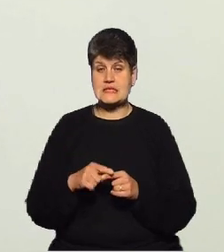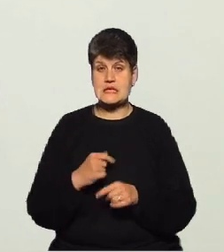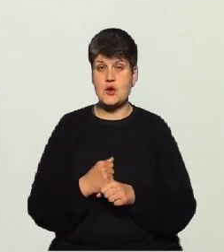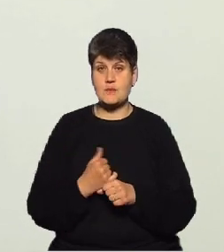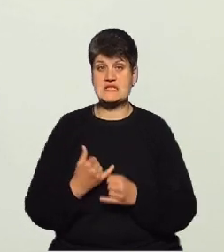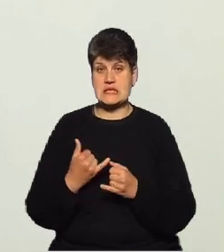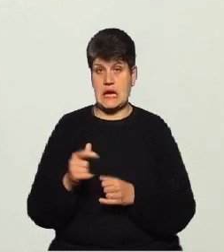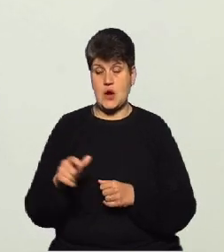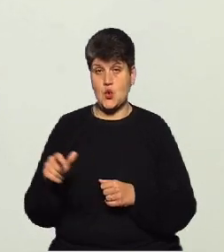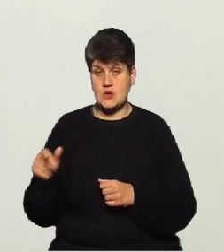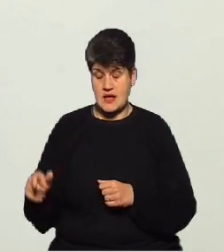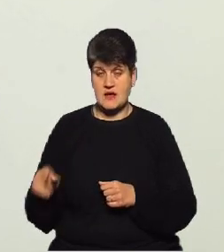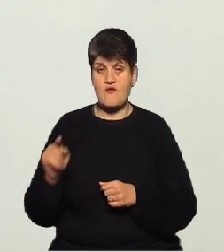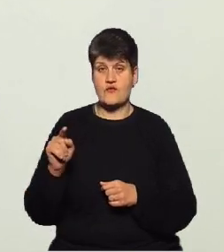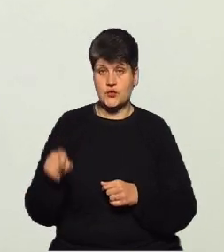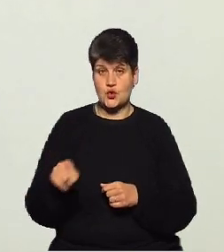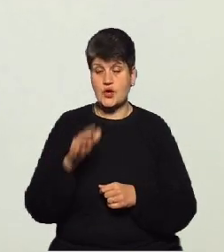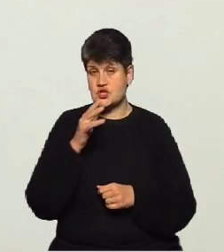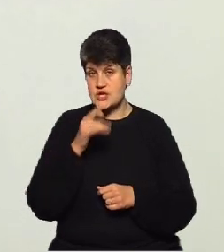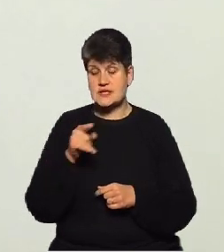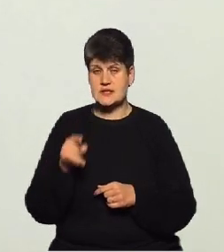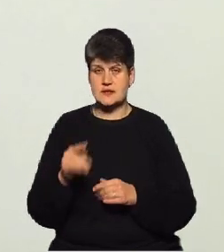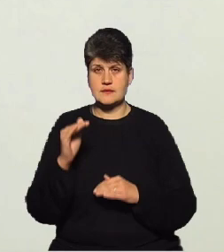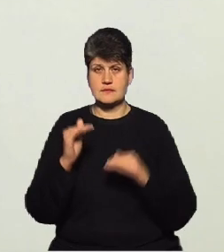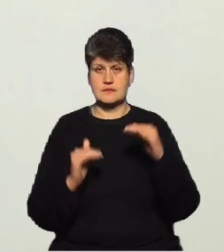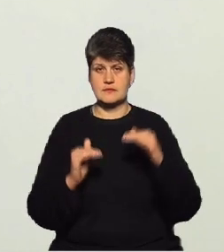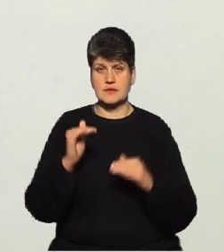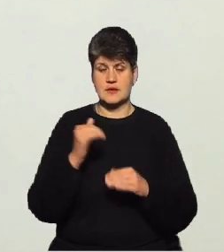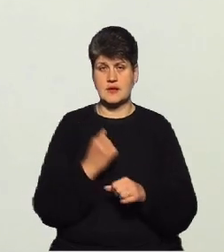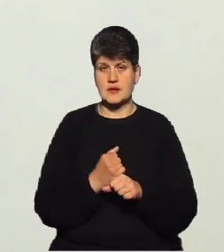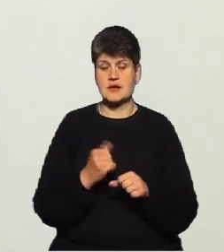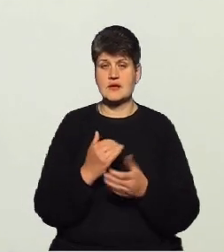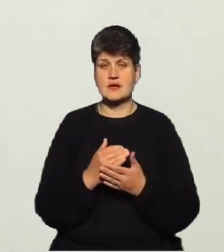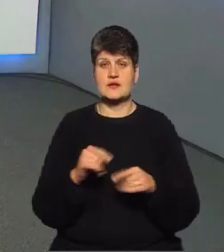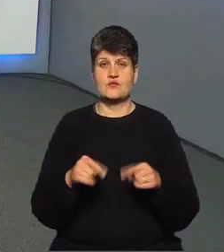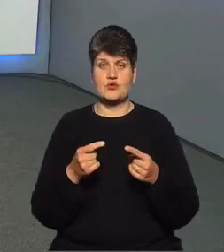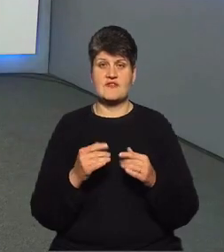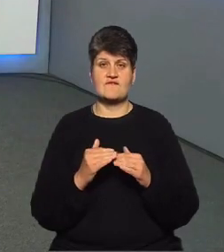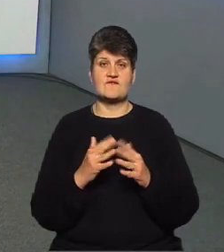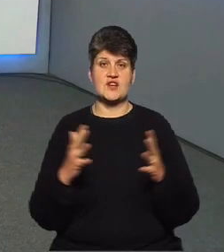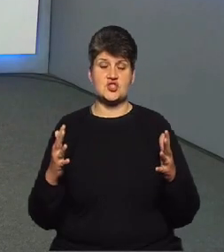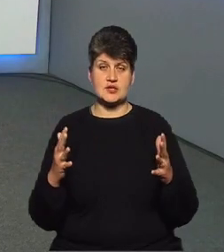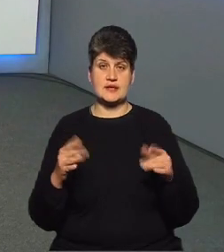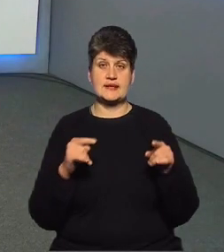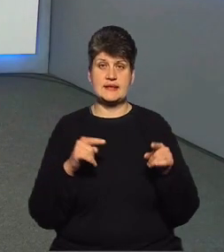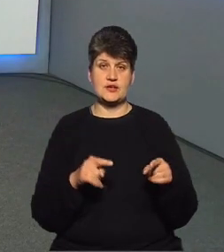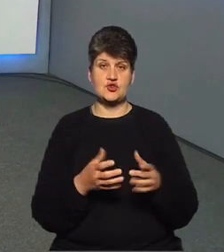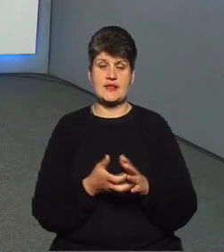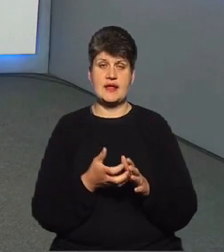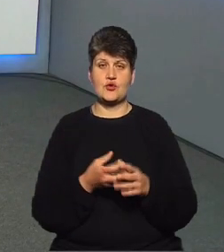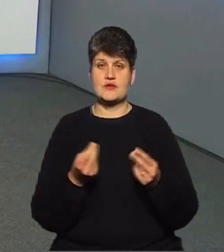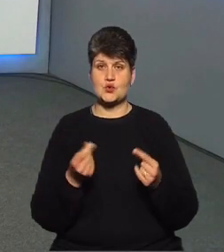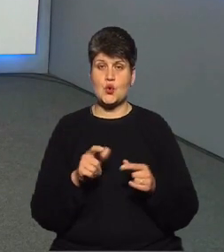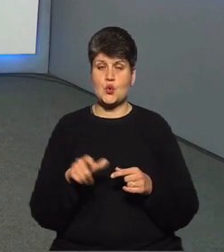В той же час, ті перекоси, які утворюються, тому що ринкова цінарія, набагато вища, те, що не дофінансовують люди, перекидається на